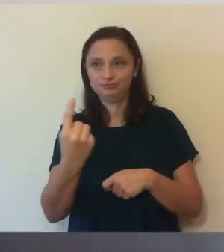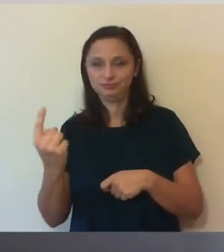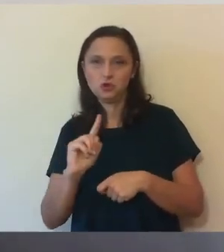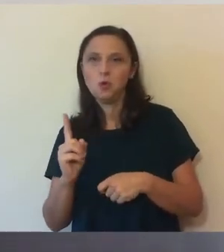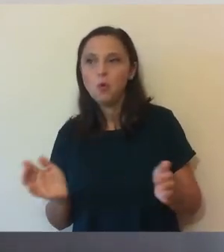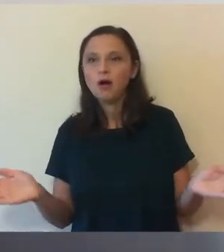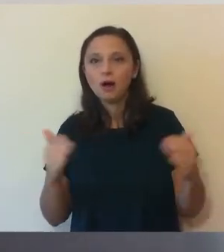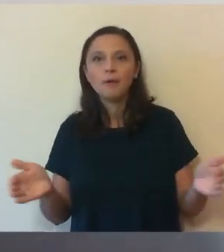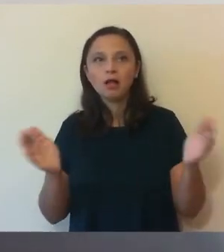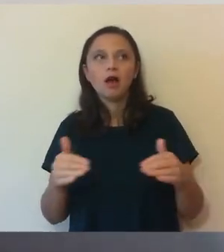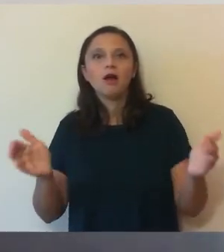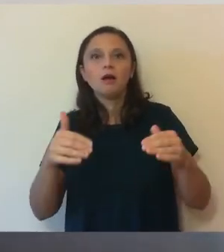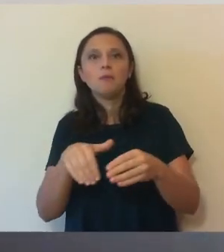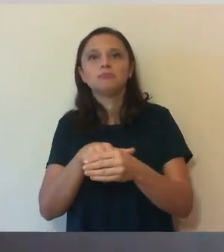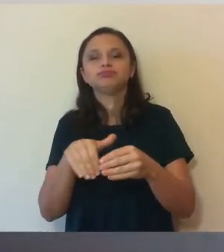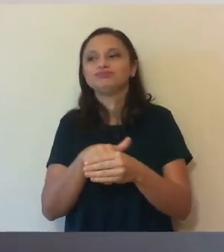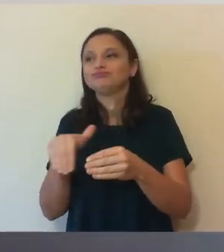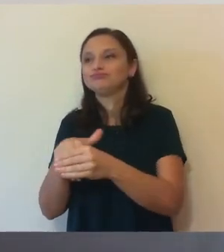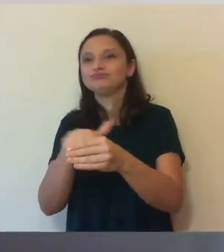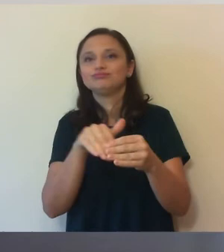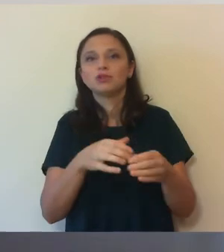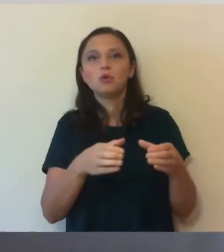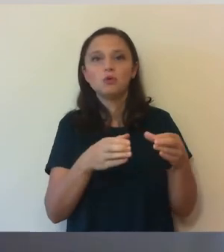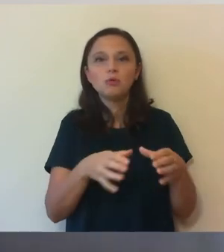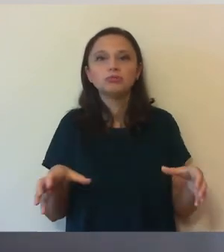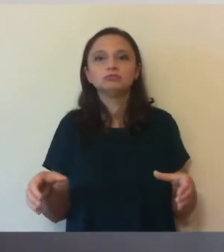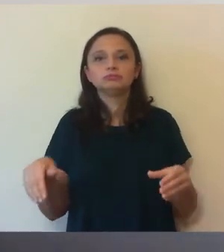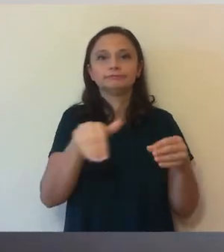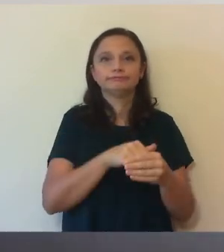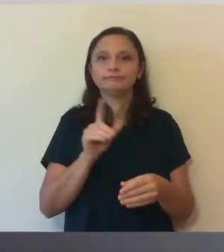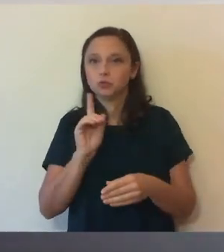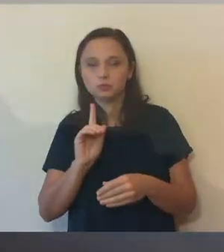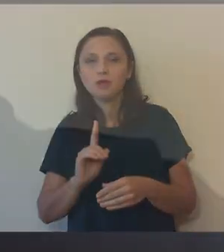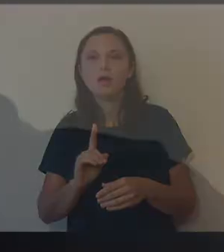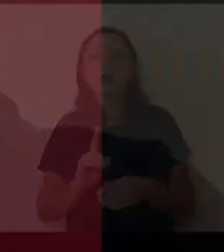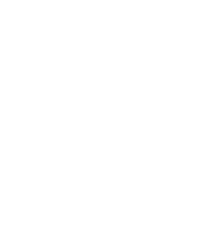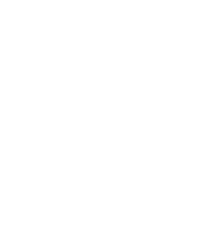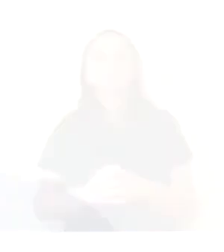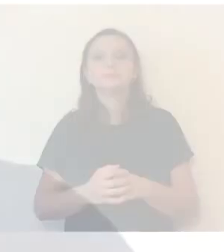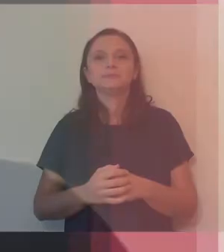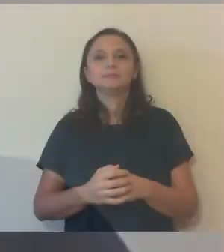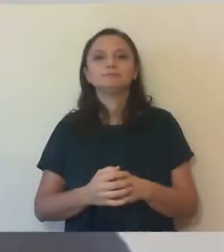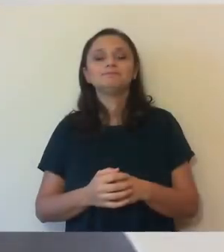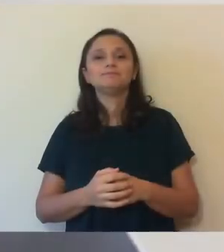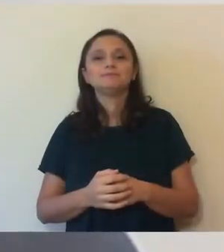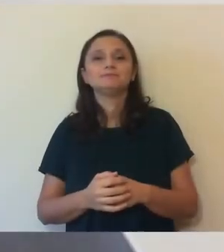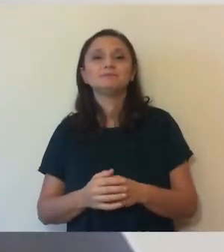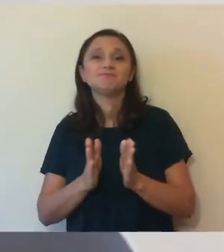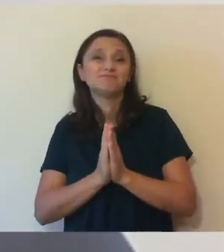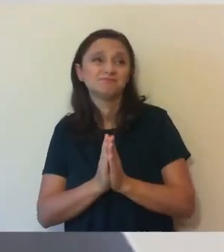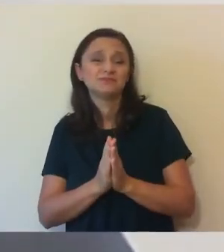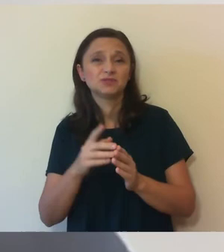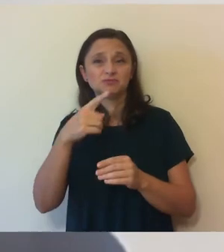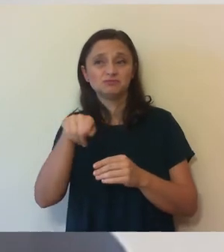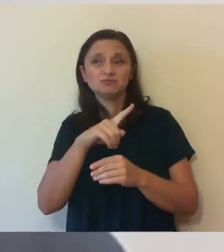fost la grămadă, nu a fost un grup de persoane cu dizabilități, n-a fost un ONG care ne-a furnizat să cereți părerea, cred